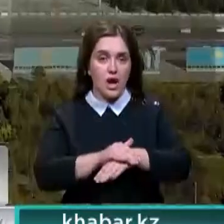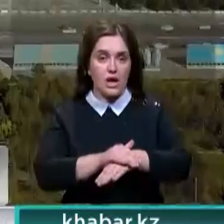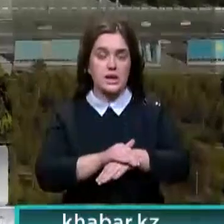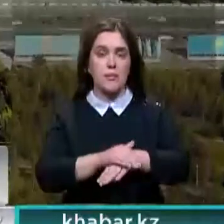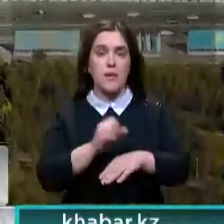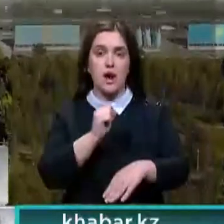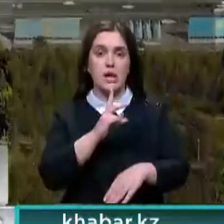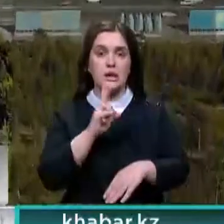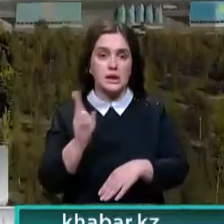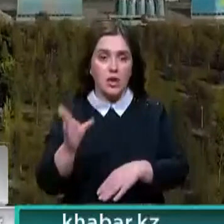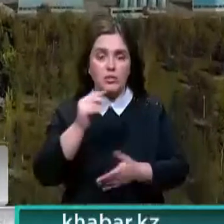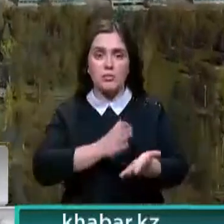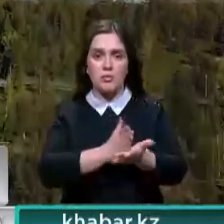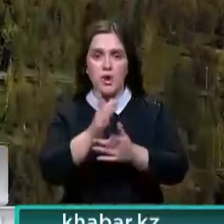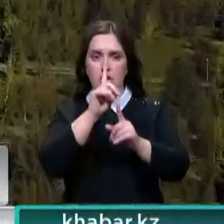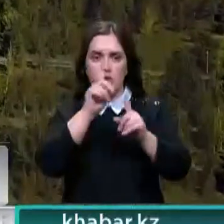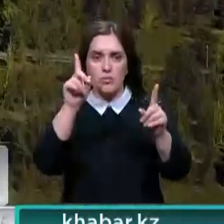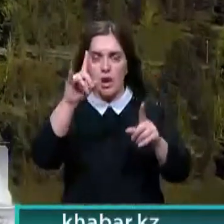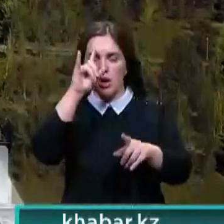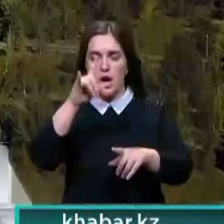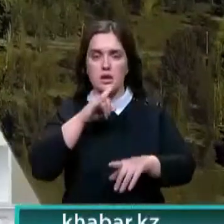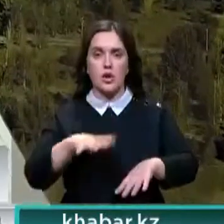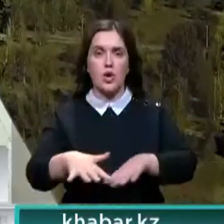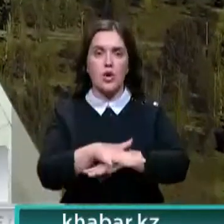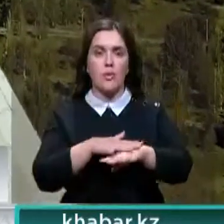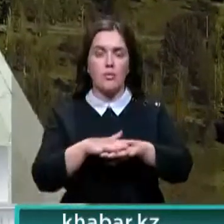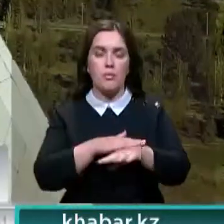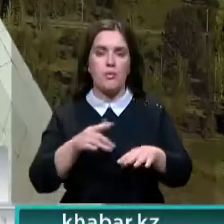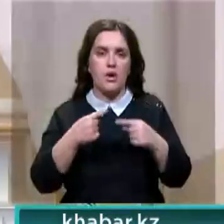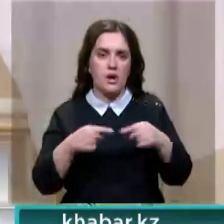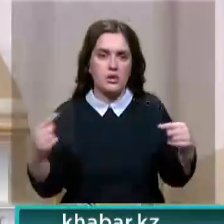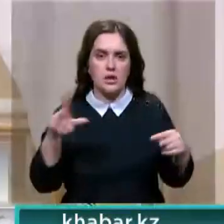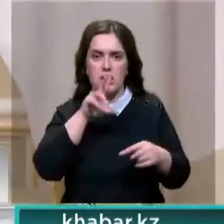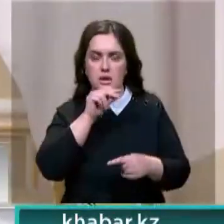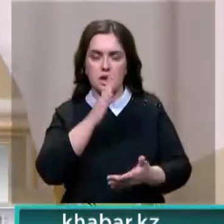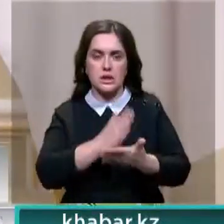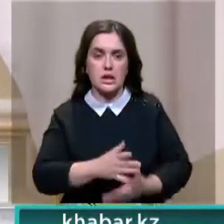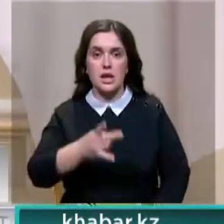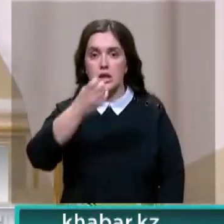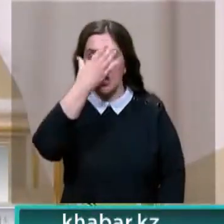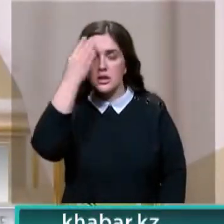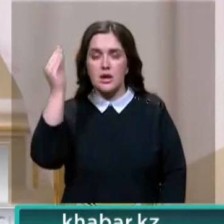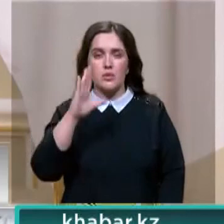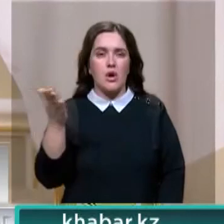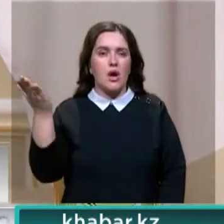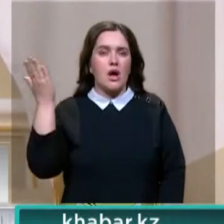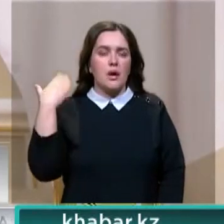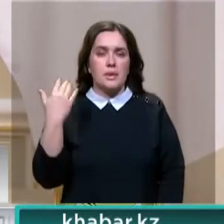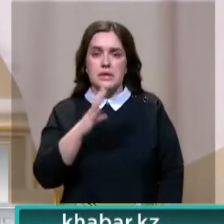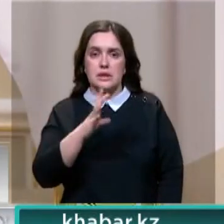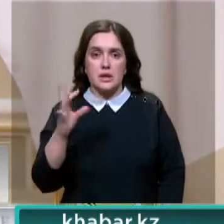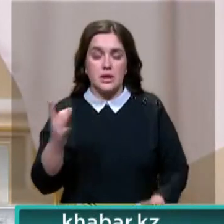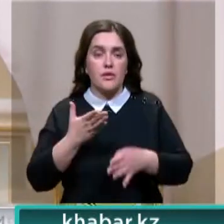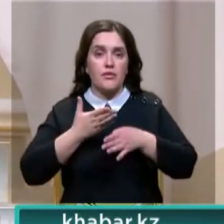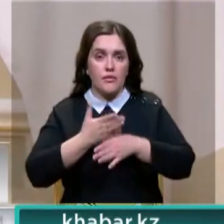удалось сполитизировать изюминку казахстанского общества полиязычия. Нельзя забывать, что на заре суверенитета